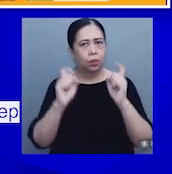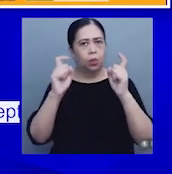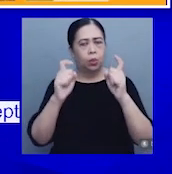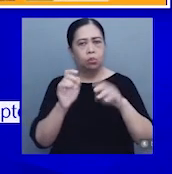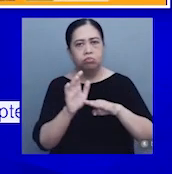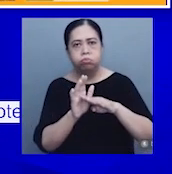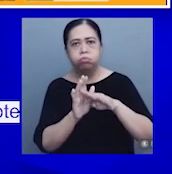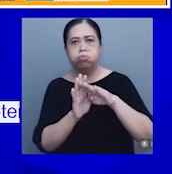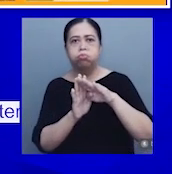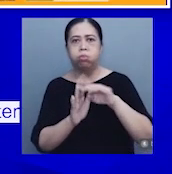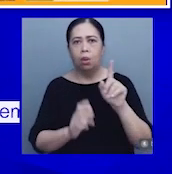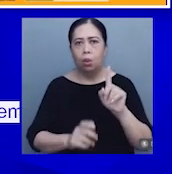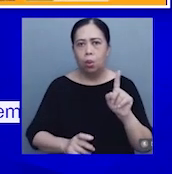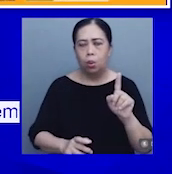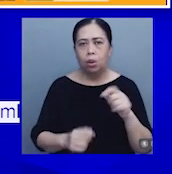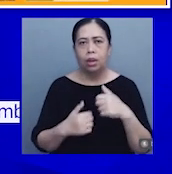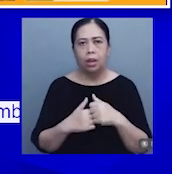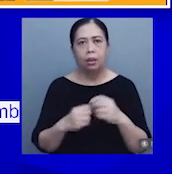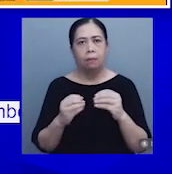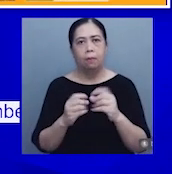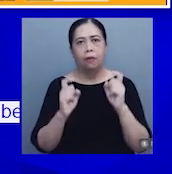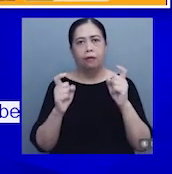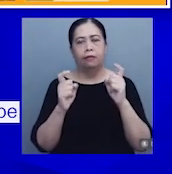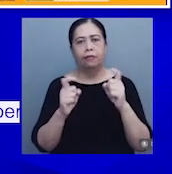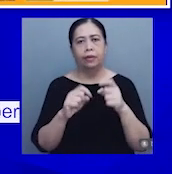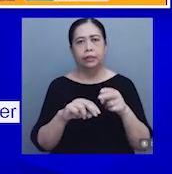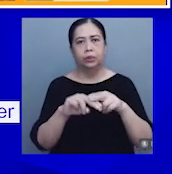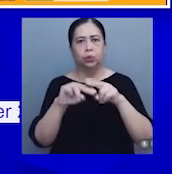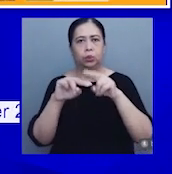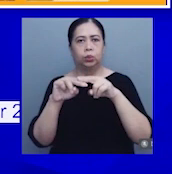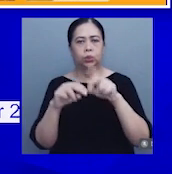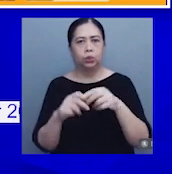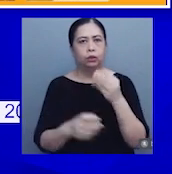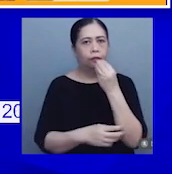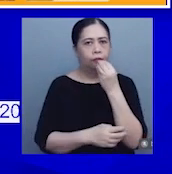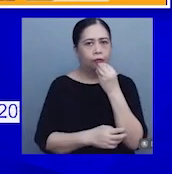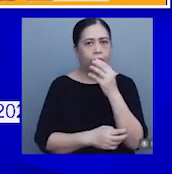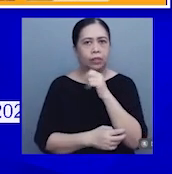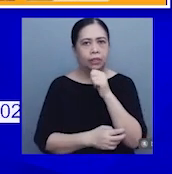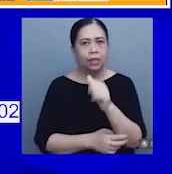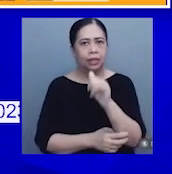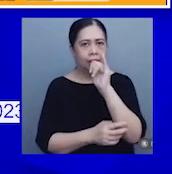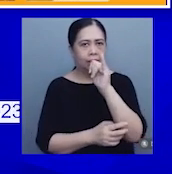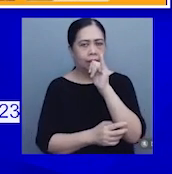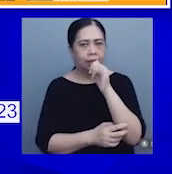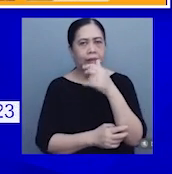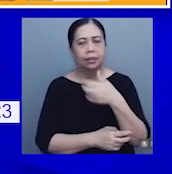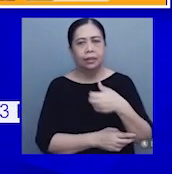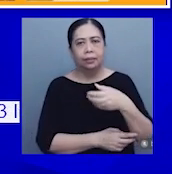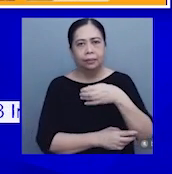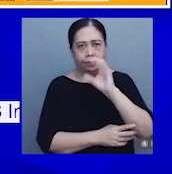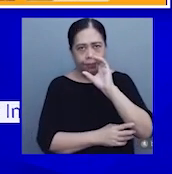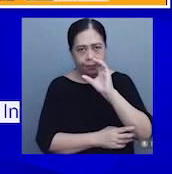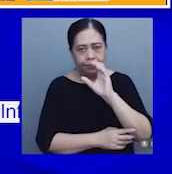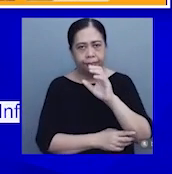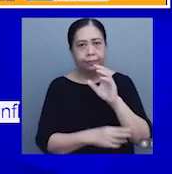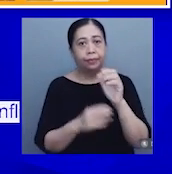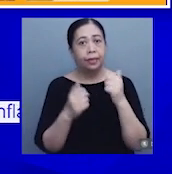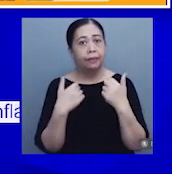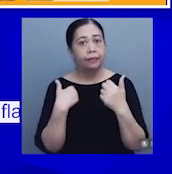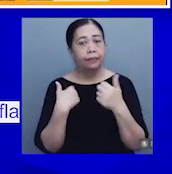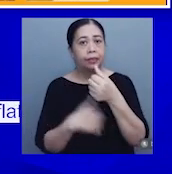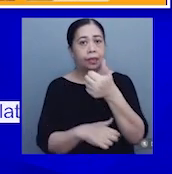ng inflation ay ang mas mabilis na pagtaas ng presyo ng food and non-alcoholic beverages na may 10